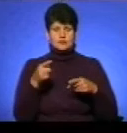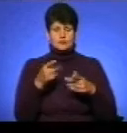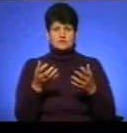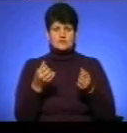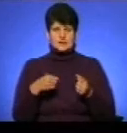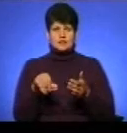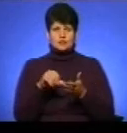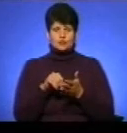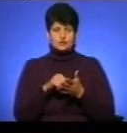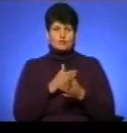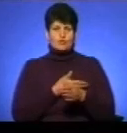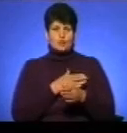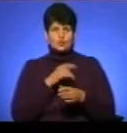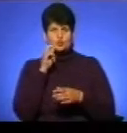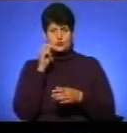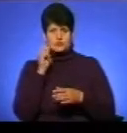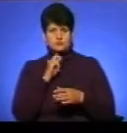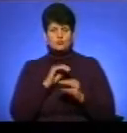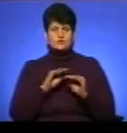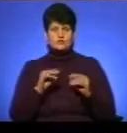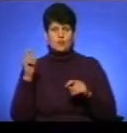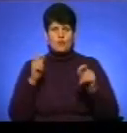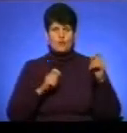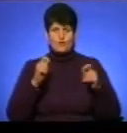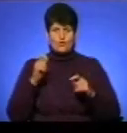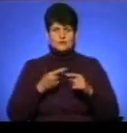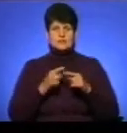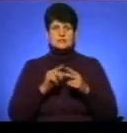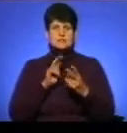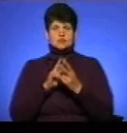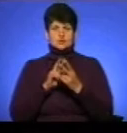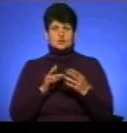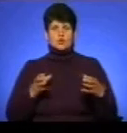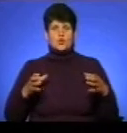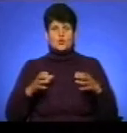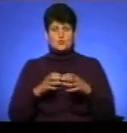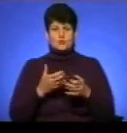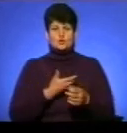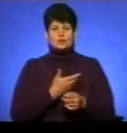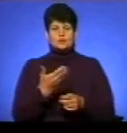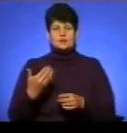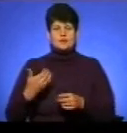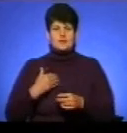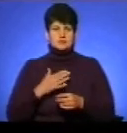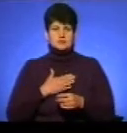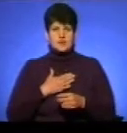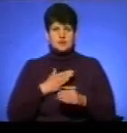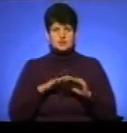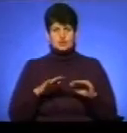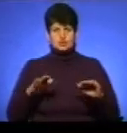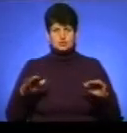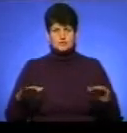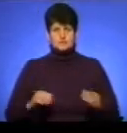польсько-українському учнівському форумі. Ці зустрічі об'єднують нас, об'єднують наших учнів.